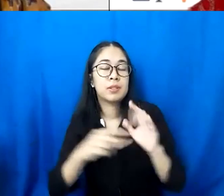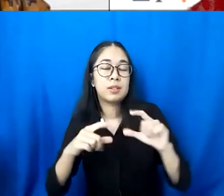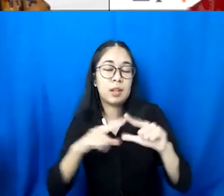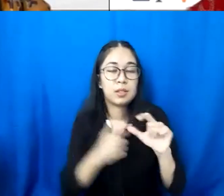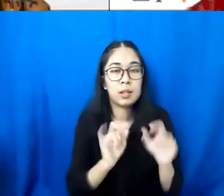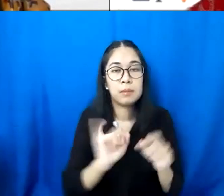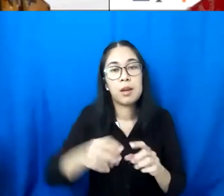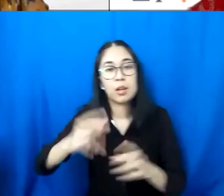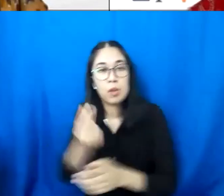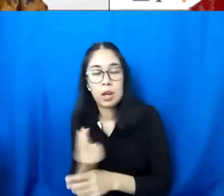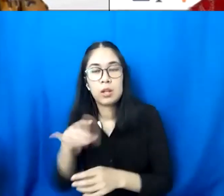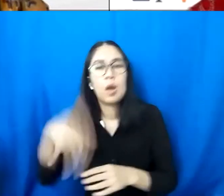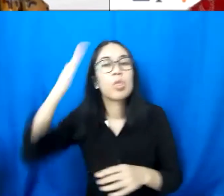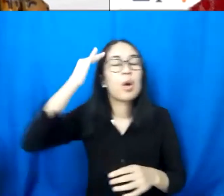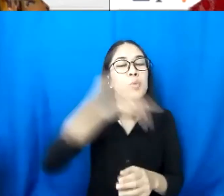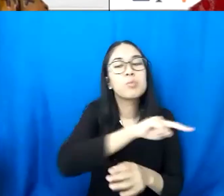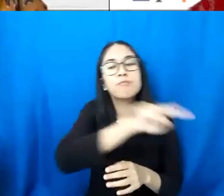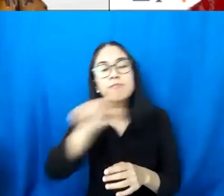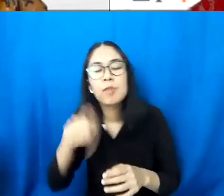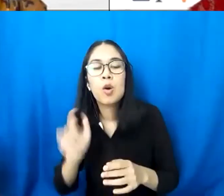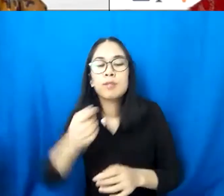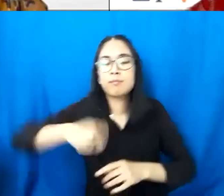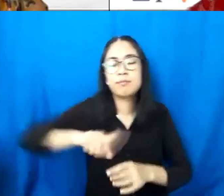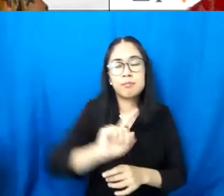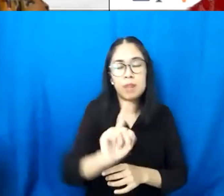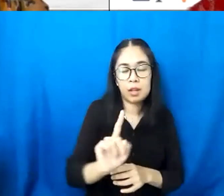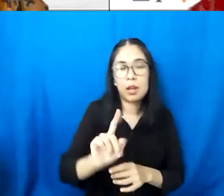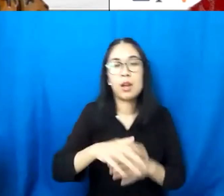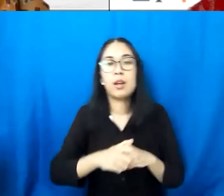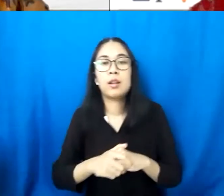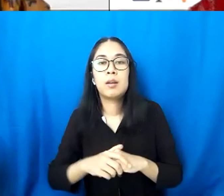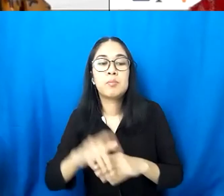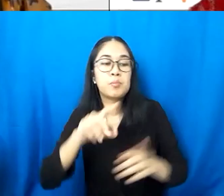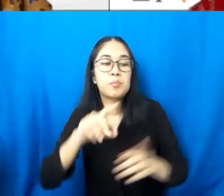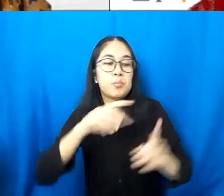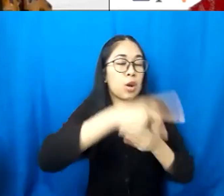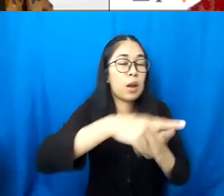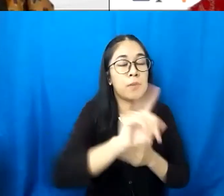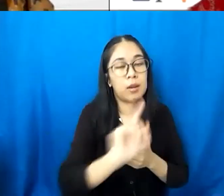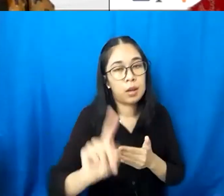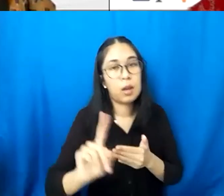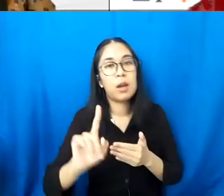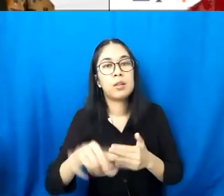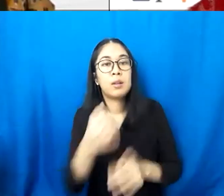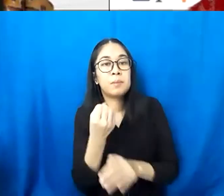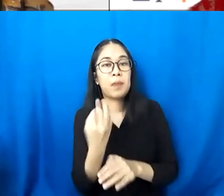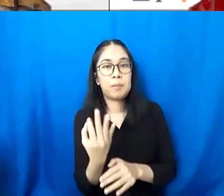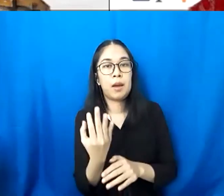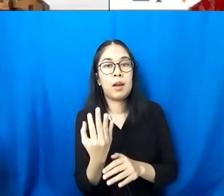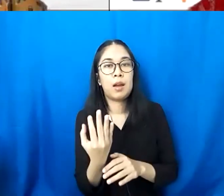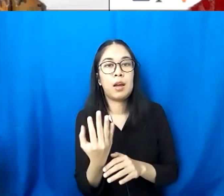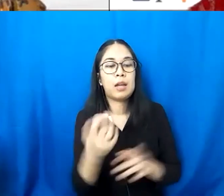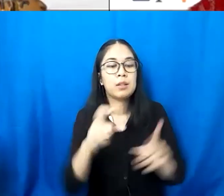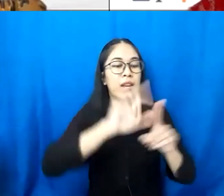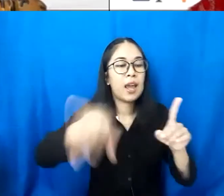melalui dirjen mana di kementerian mana melalui direktorat mana program mana berapa dan jatuh ke daerah mana